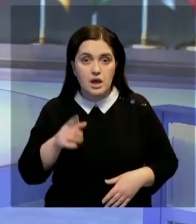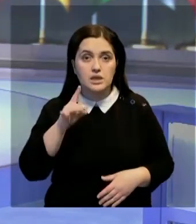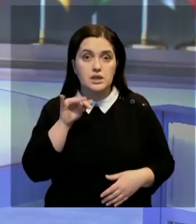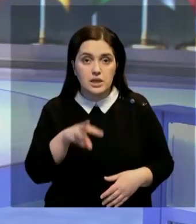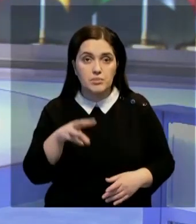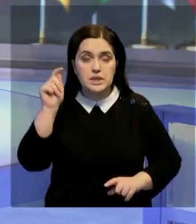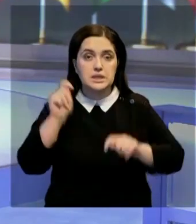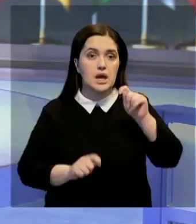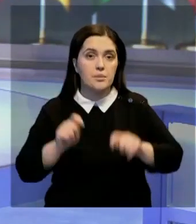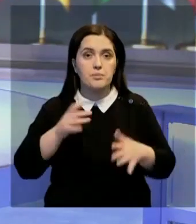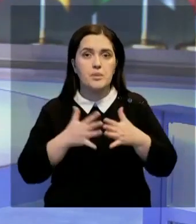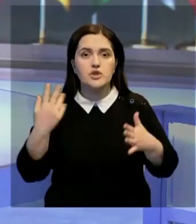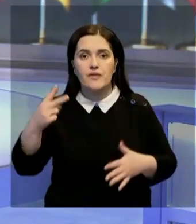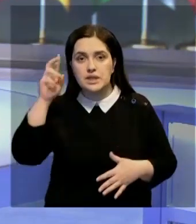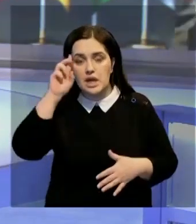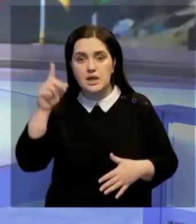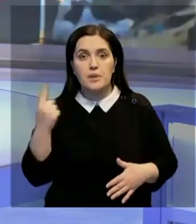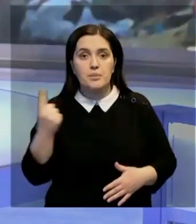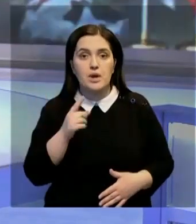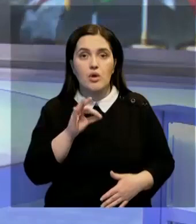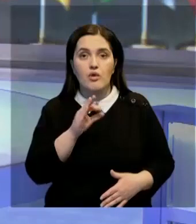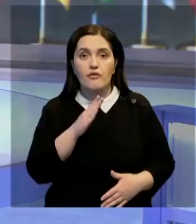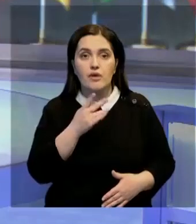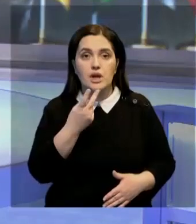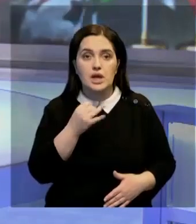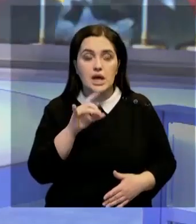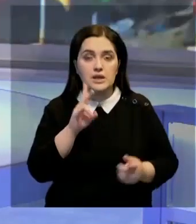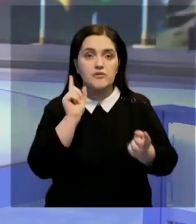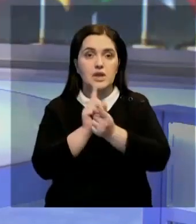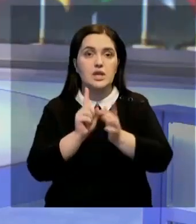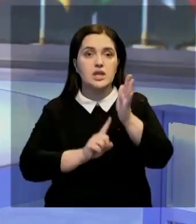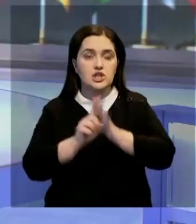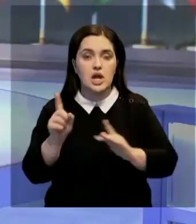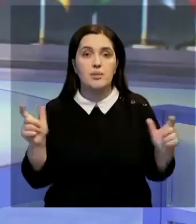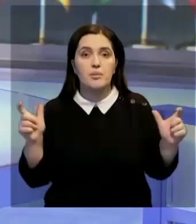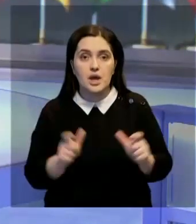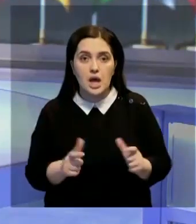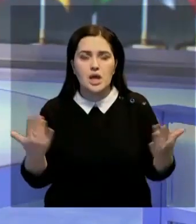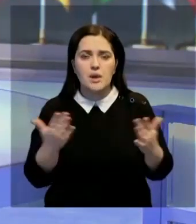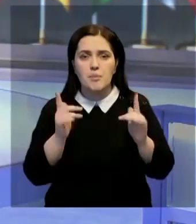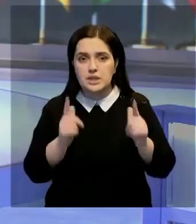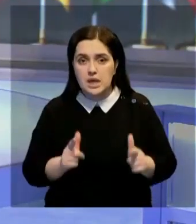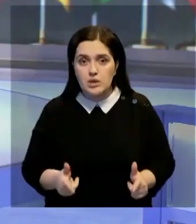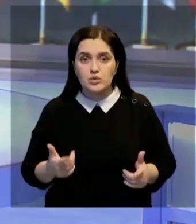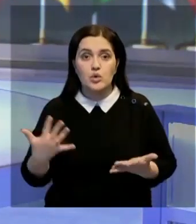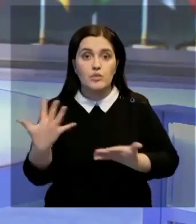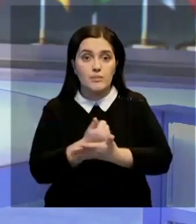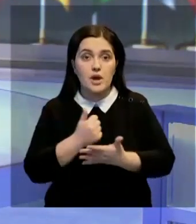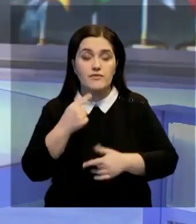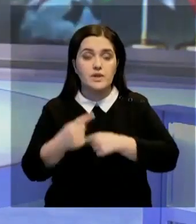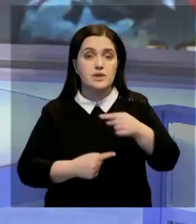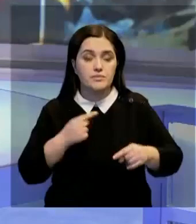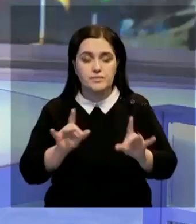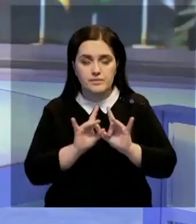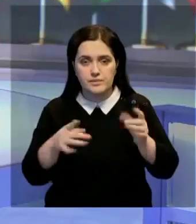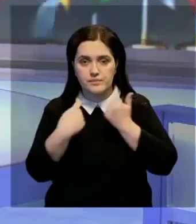В Риме проходит саммит стран большой двадцатки. И это первая оффлайн-встреча с начала пандемии. К каким соглашениям уже пришли ее участники?